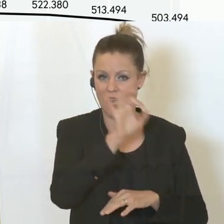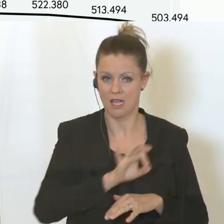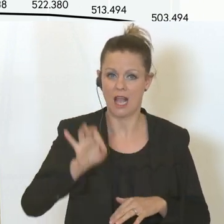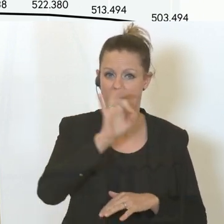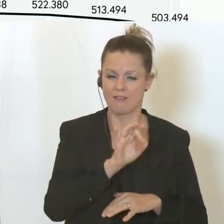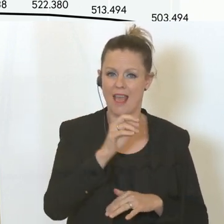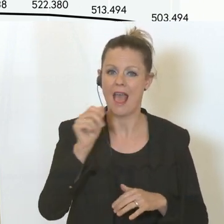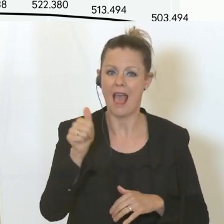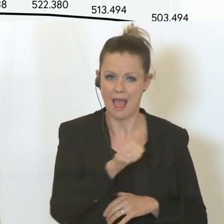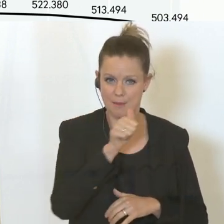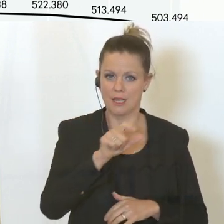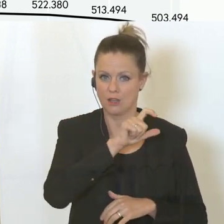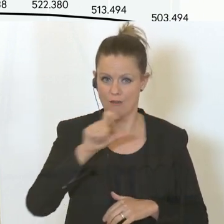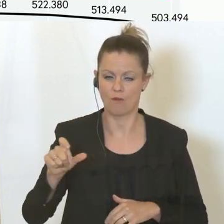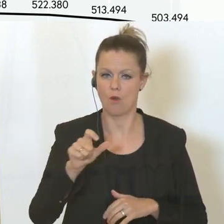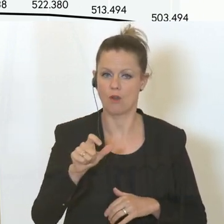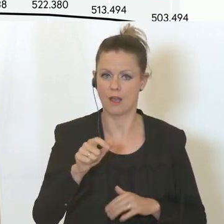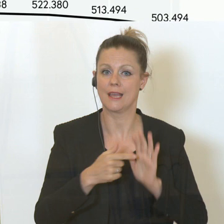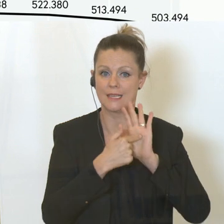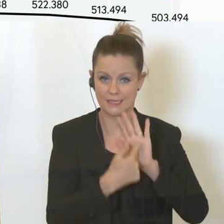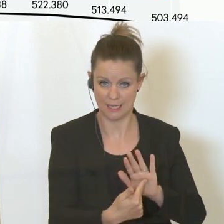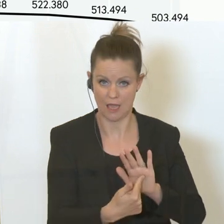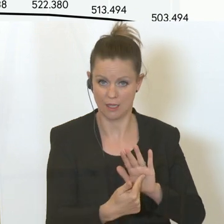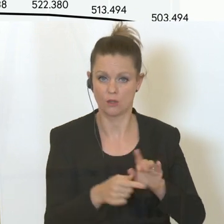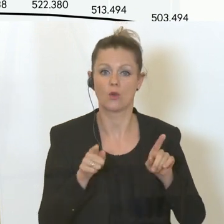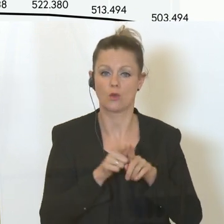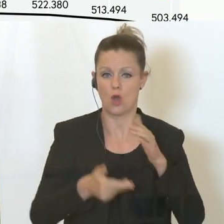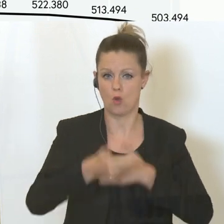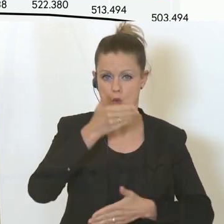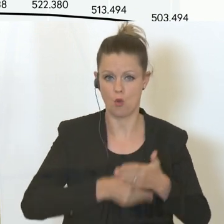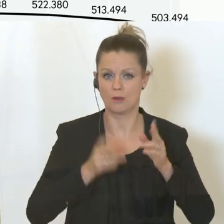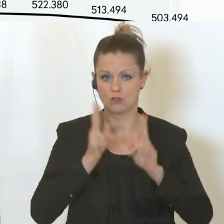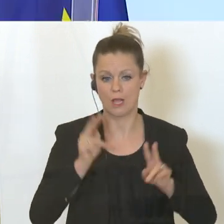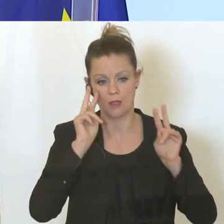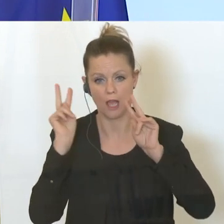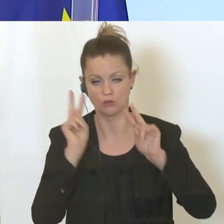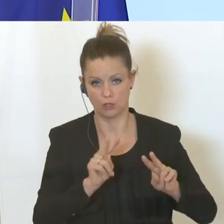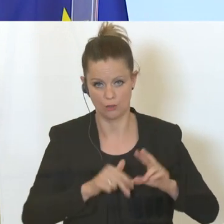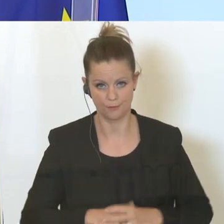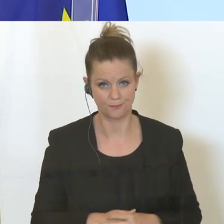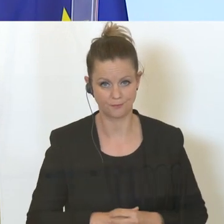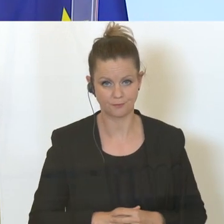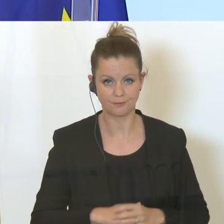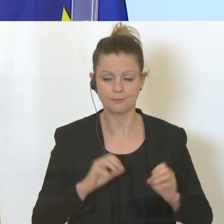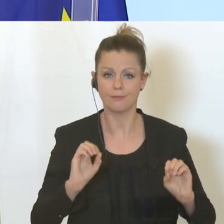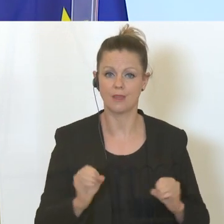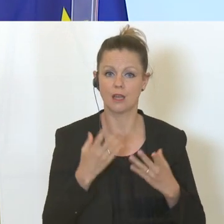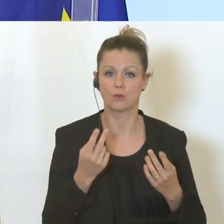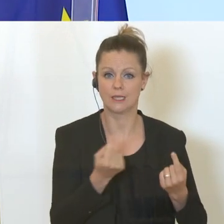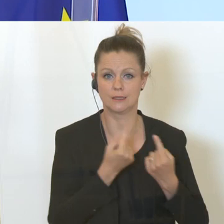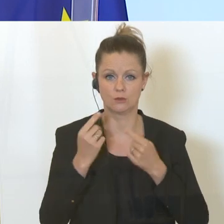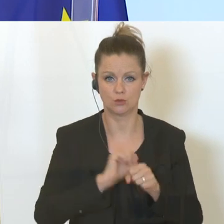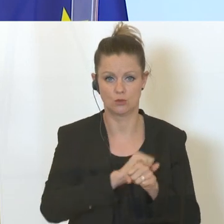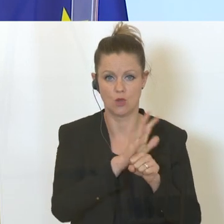Verfügung stellen und befindet sich auch auf unserer Homepage. Zur aktuellen Situation bei der Corona-Kurzarbeit.